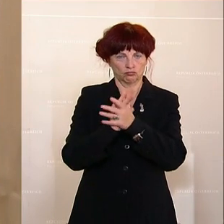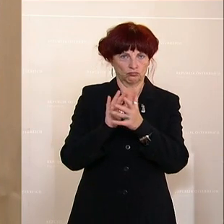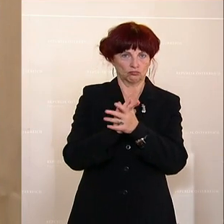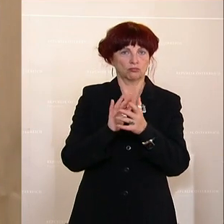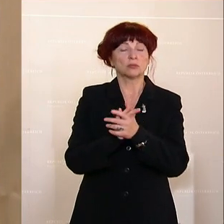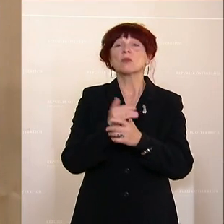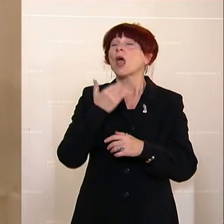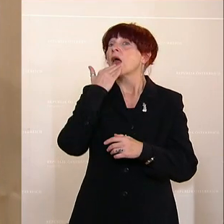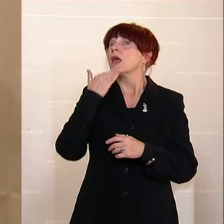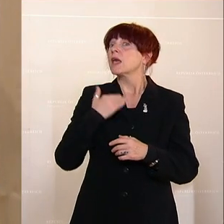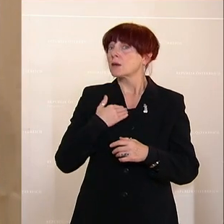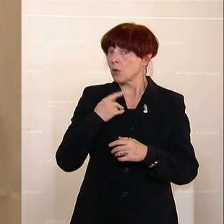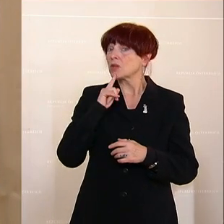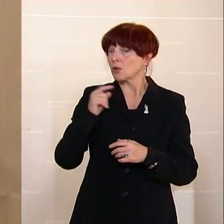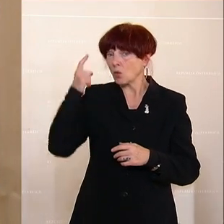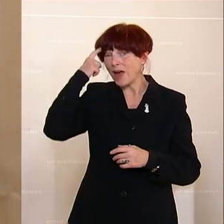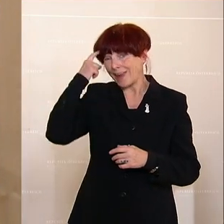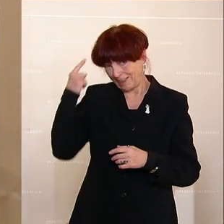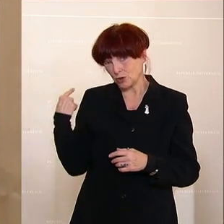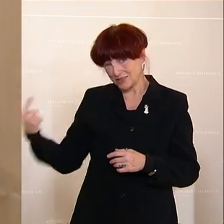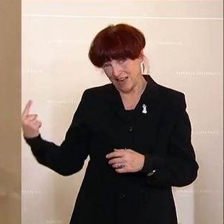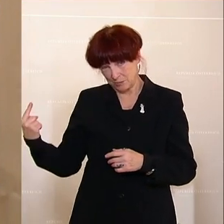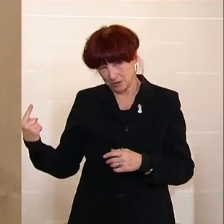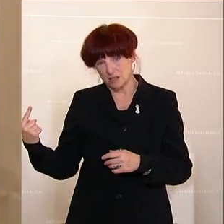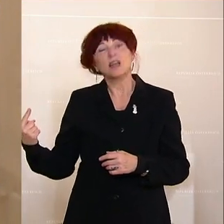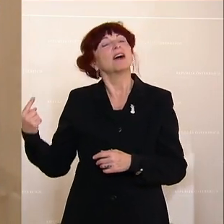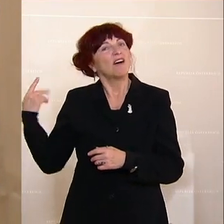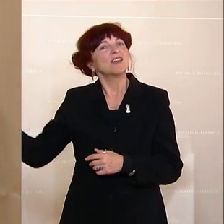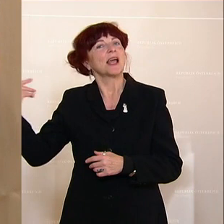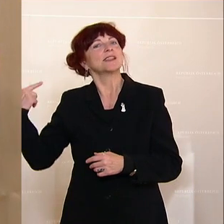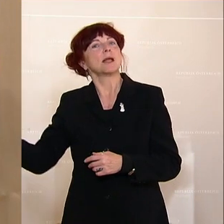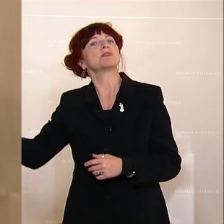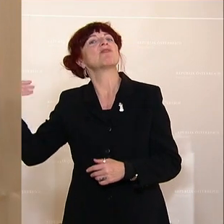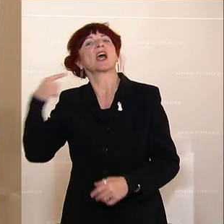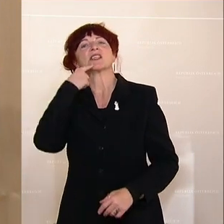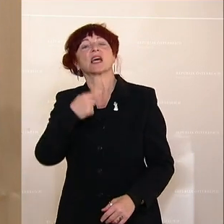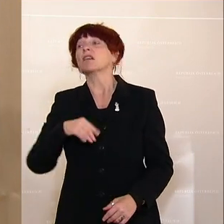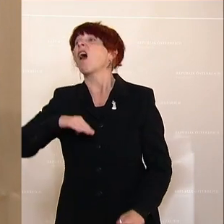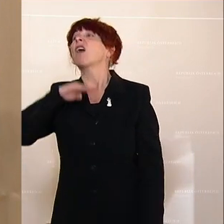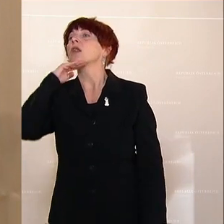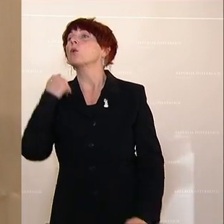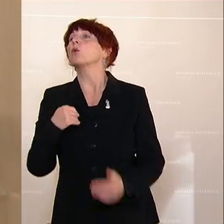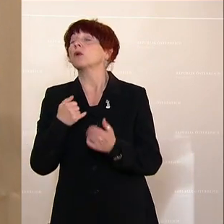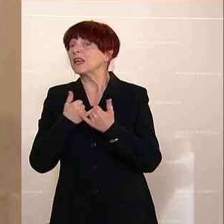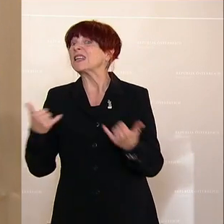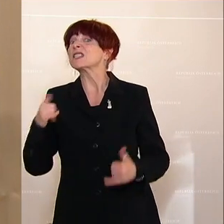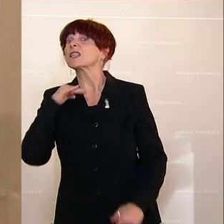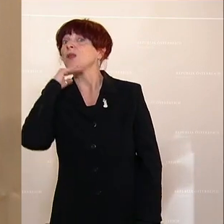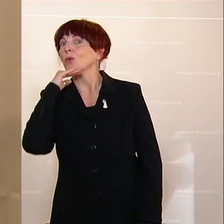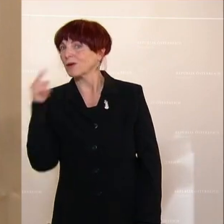Ich möchte Sie an einen Ausspruch erinnern, Herr Altbundeskanzler Kurz, den Sie selber getätigt haben. Genug ist genug. Können Sie sich erinnern?